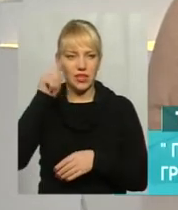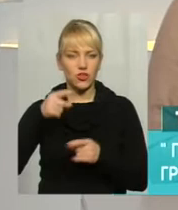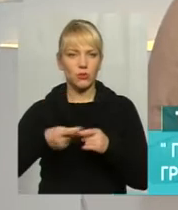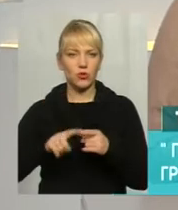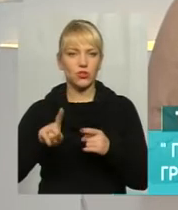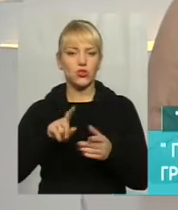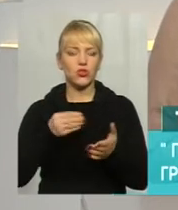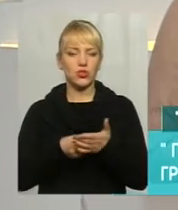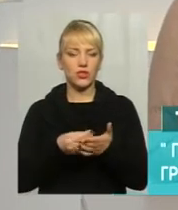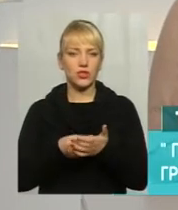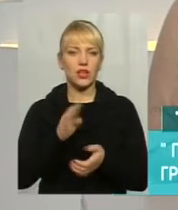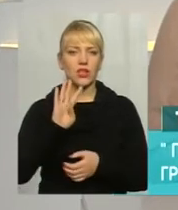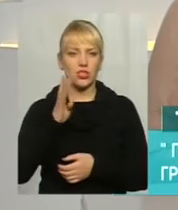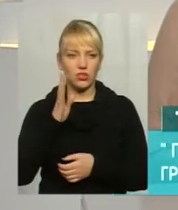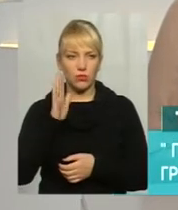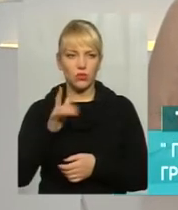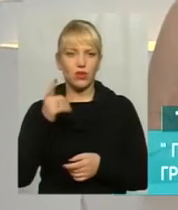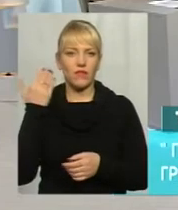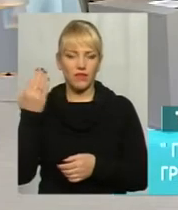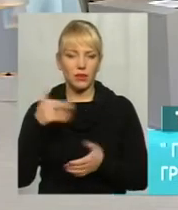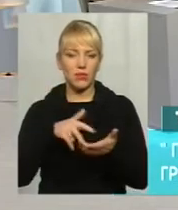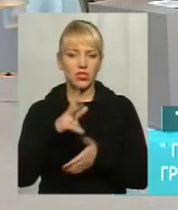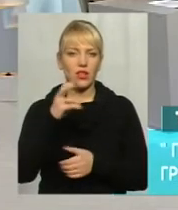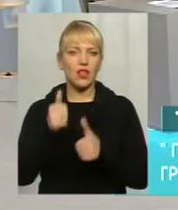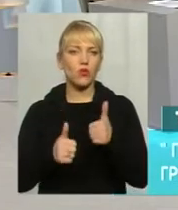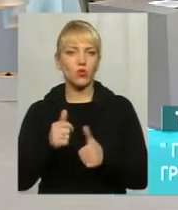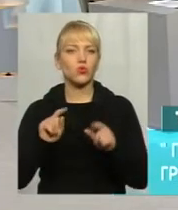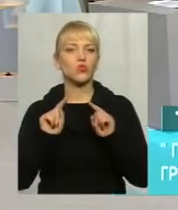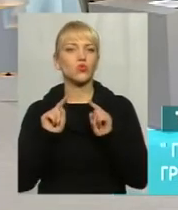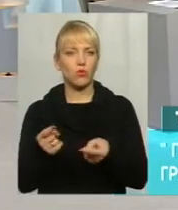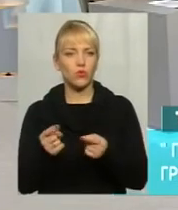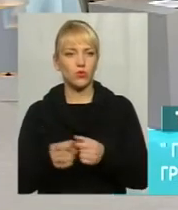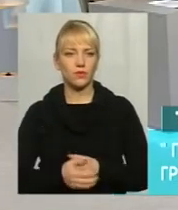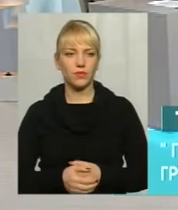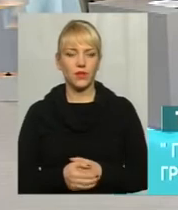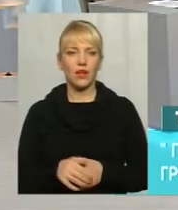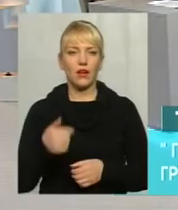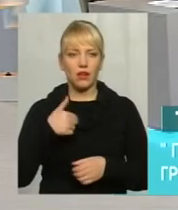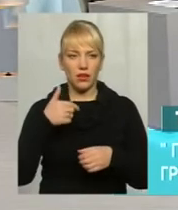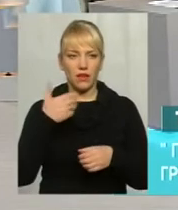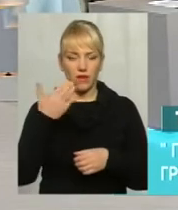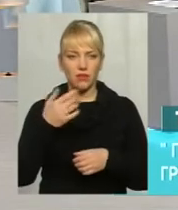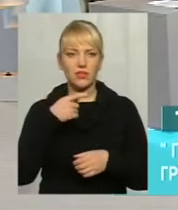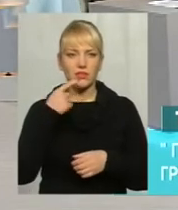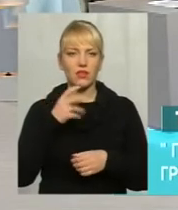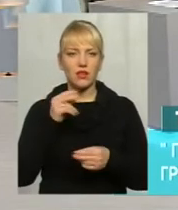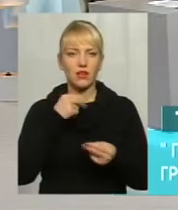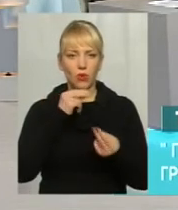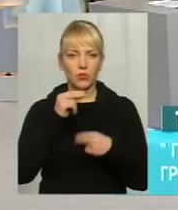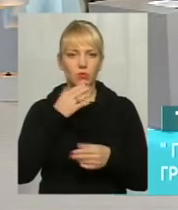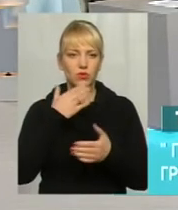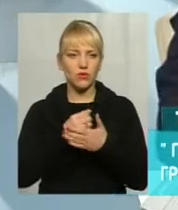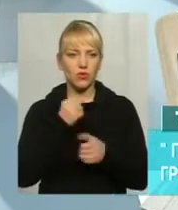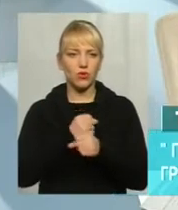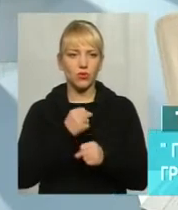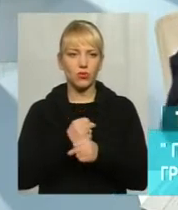що ціна проїзду буде 4 гривні, ви все ж таки пішли на конкурс. Чому? Будемо розказати, як я оптимізую свою роботу в